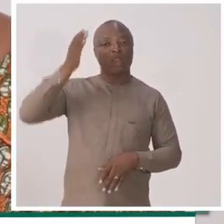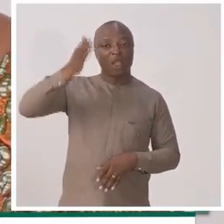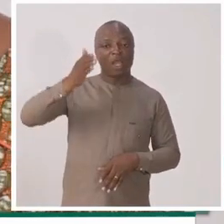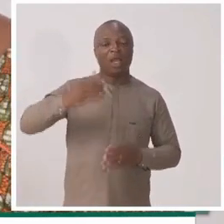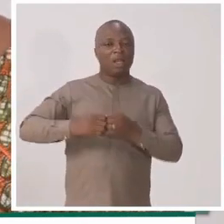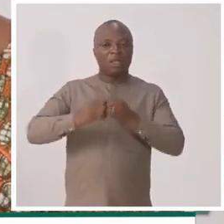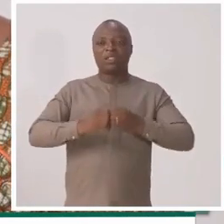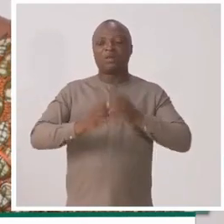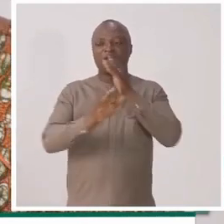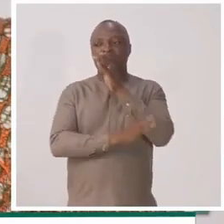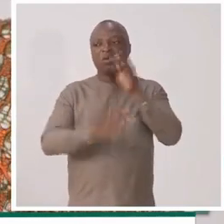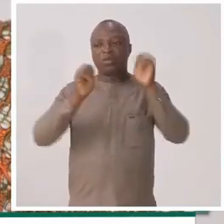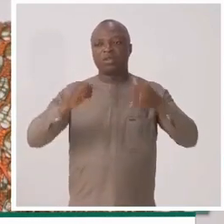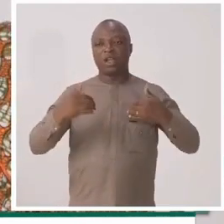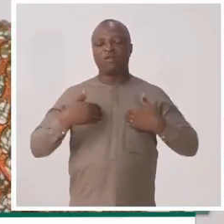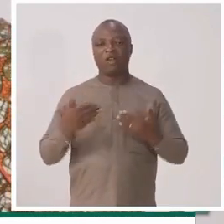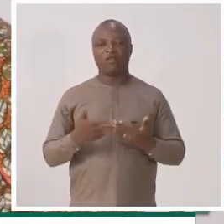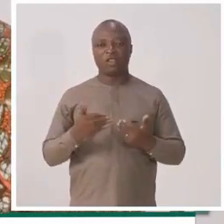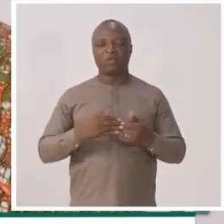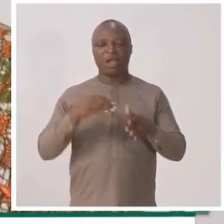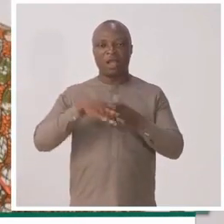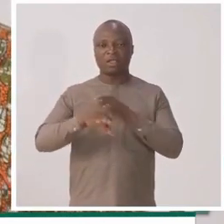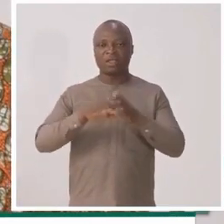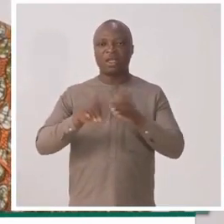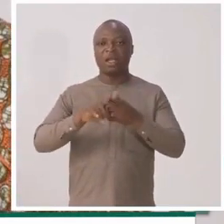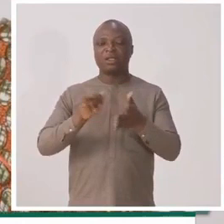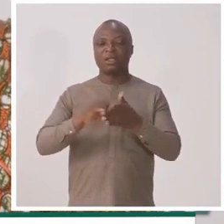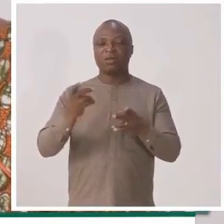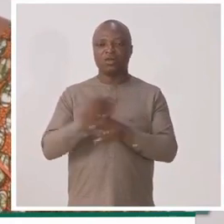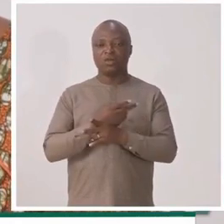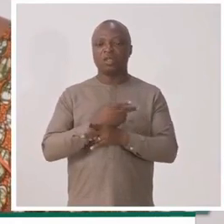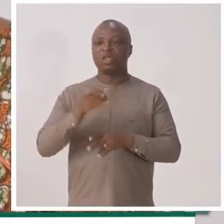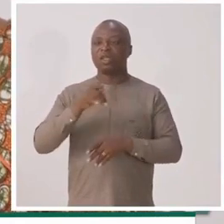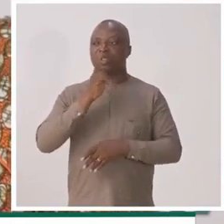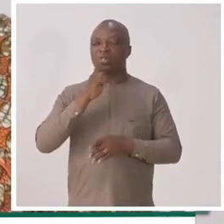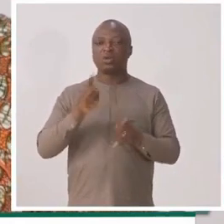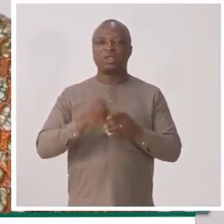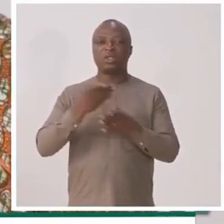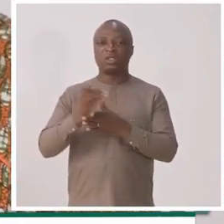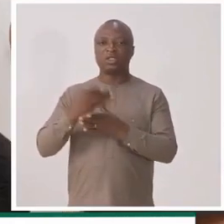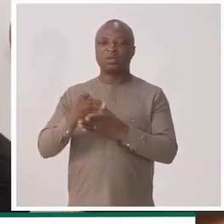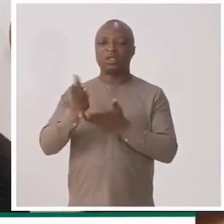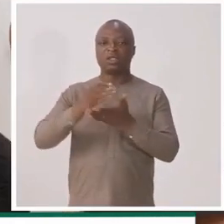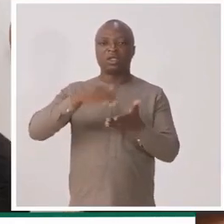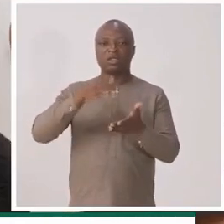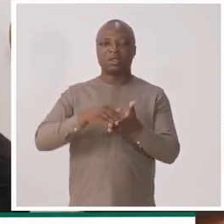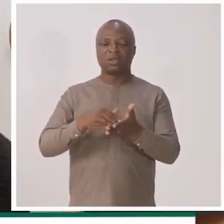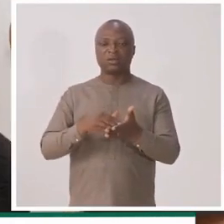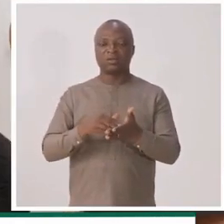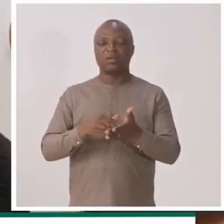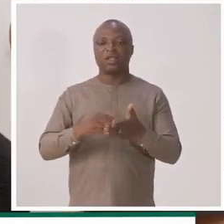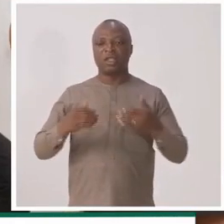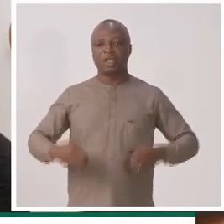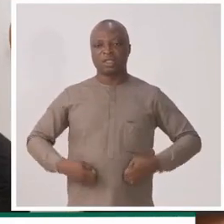l'ensemble de nos concitoyens puissent avoir facilement accès à ces produits qui sont distribués dans les stations